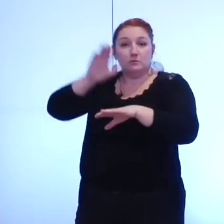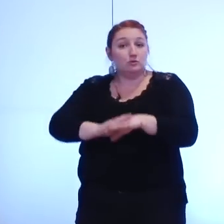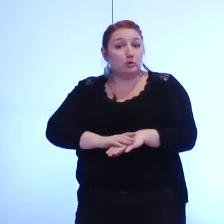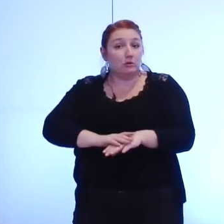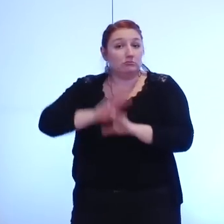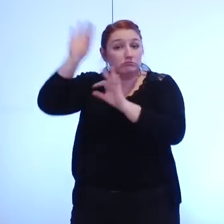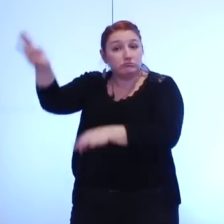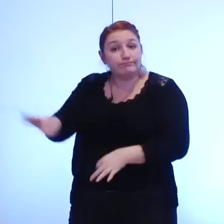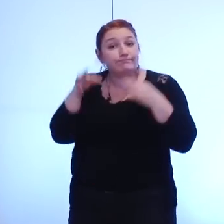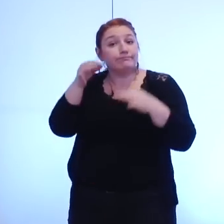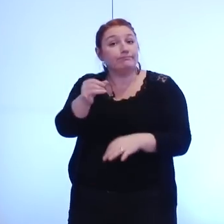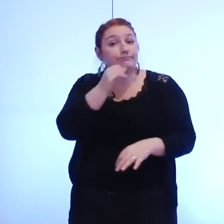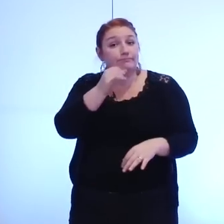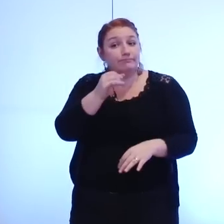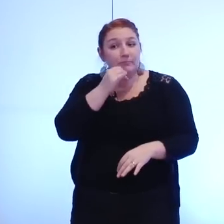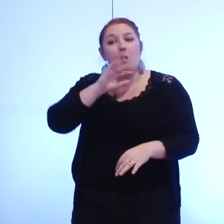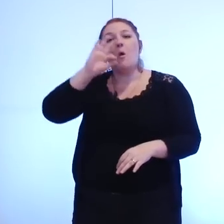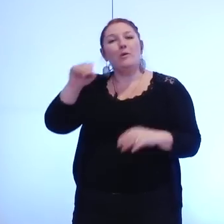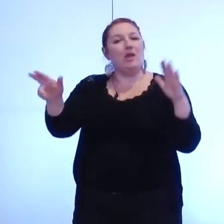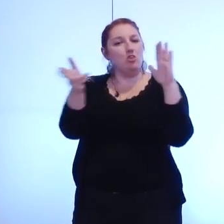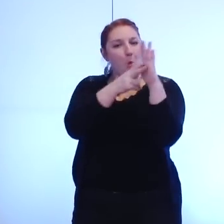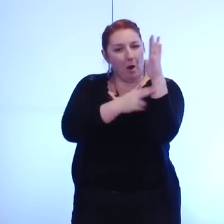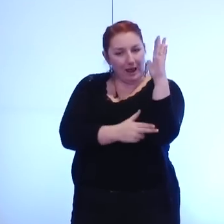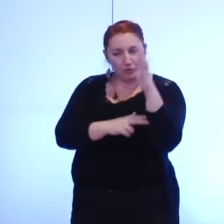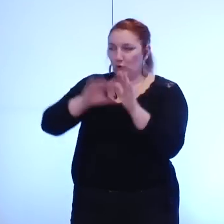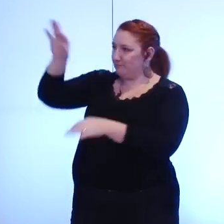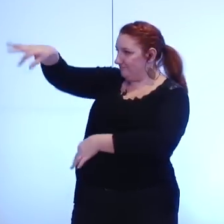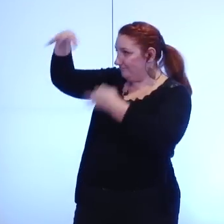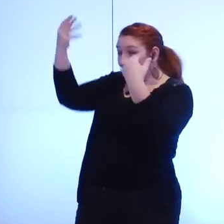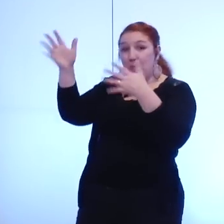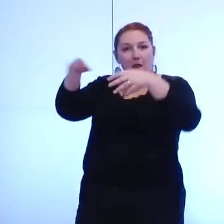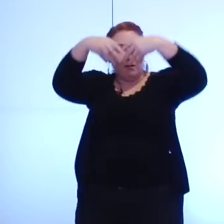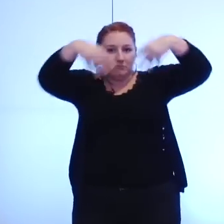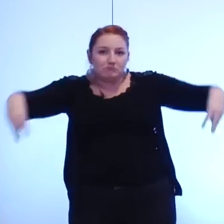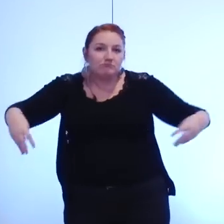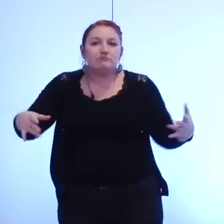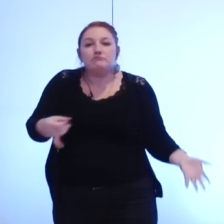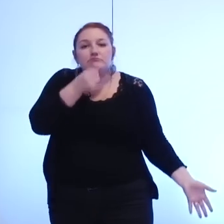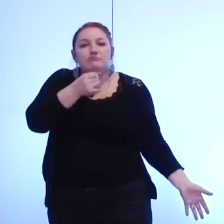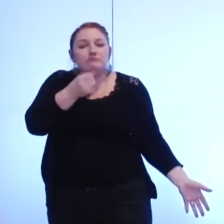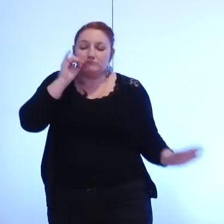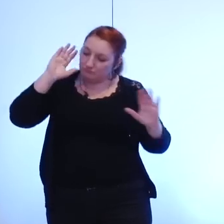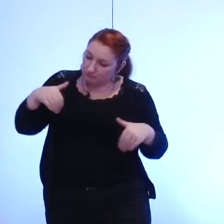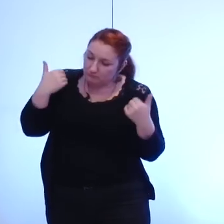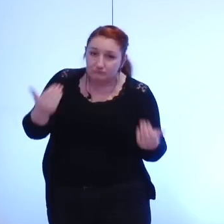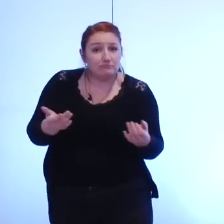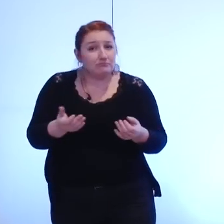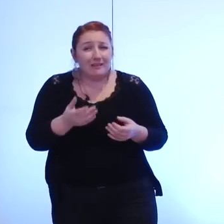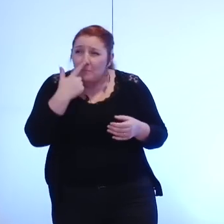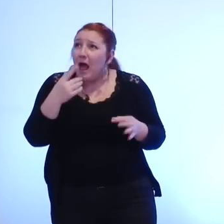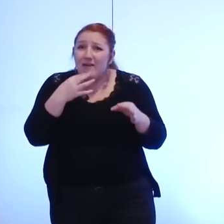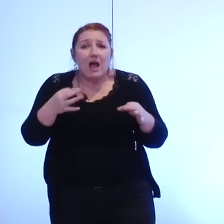organigramme nous avons obtenu une nomenclature des personnels mais toujours pas un organigramme une nomenclature administrative